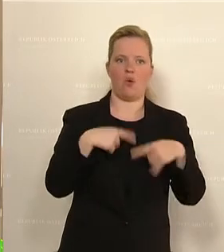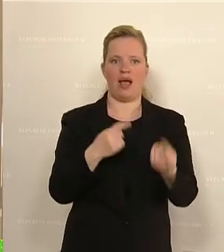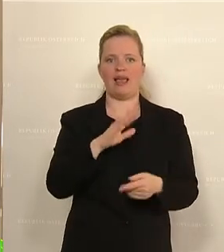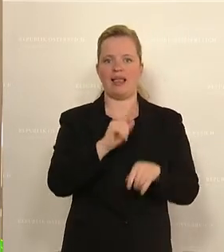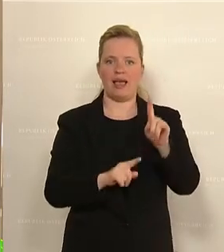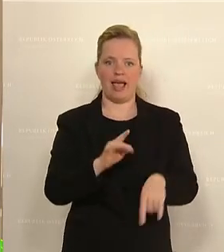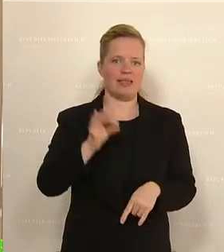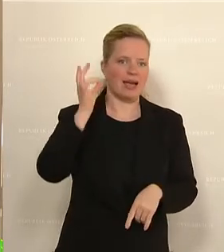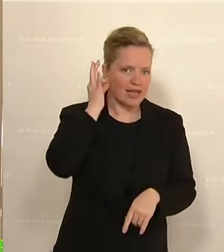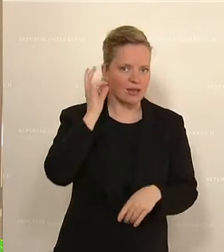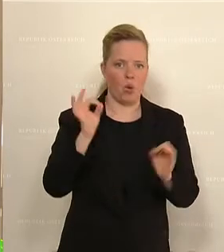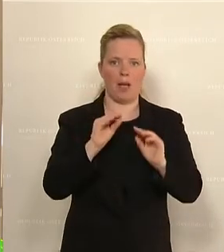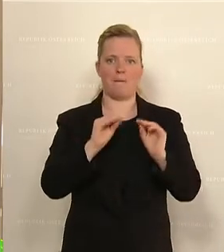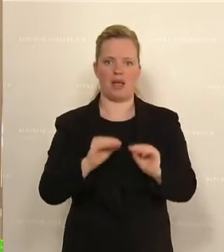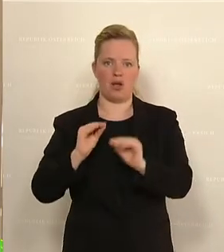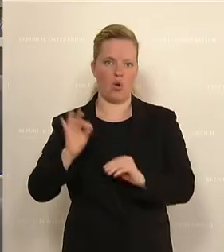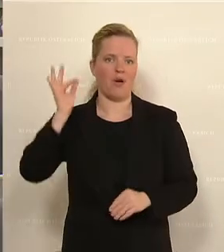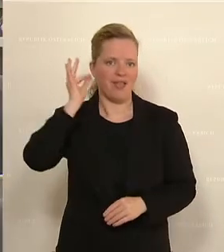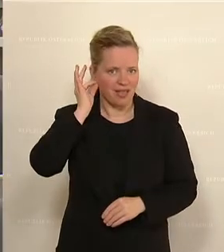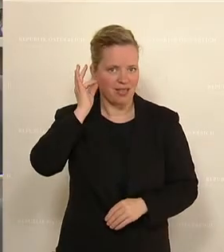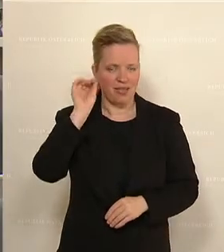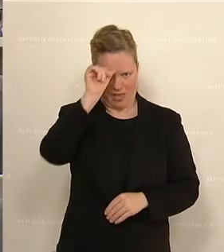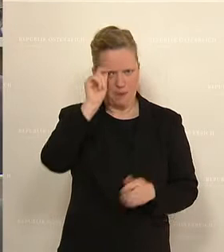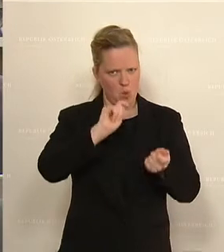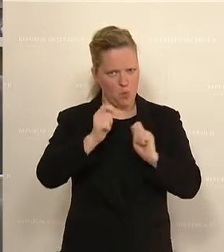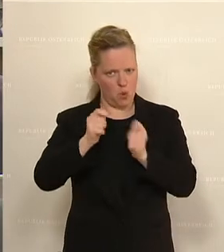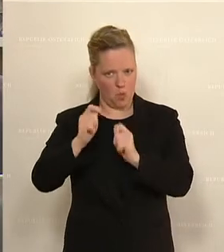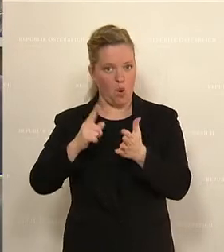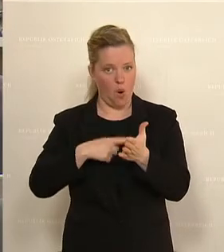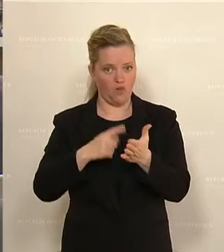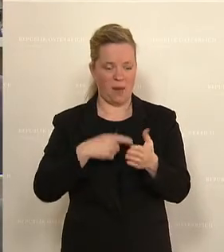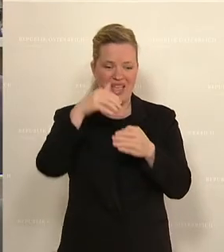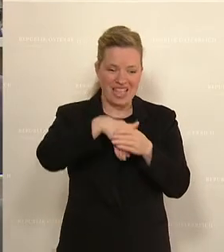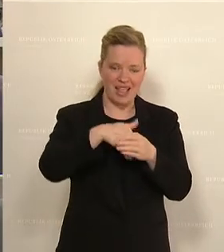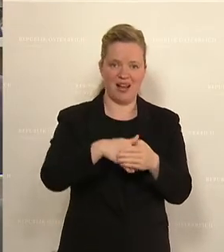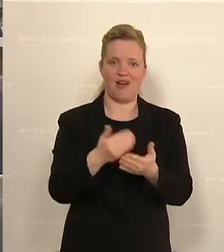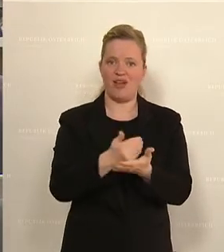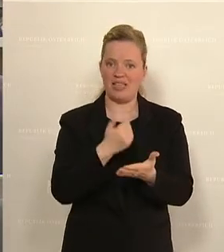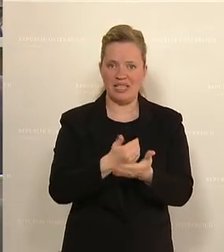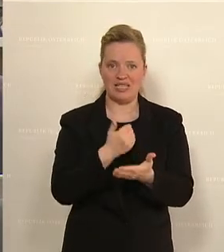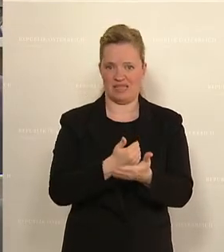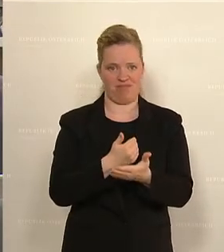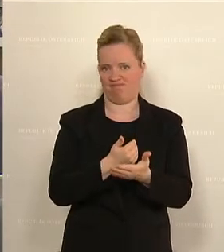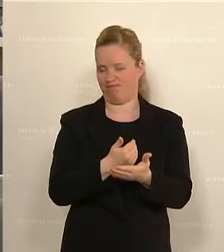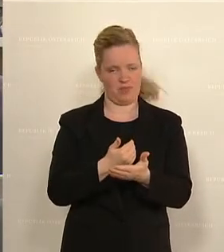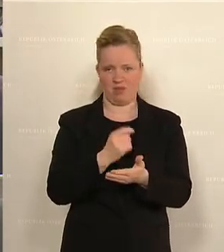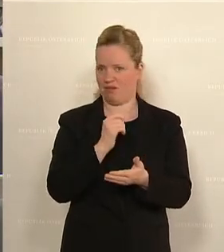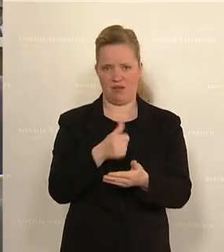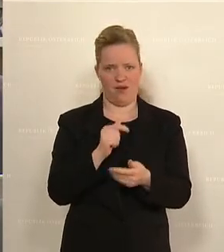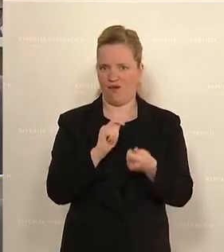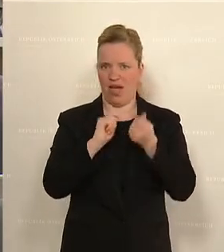im Verdienst, hat sich in all dieser Zeit nämlich für all diese Heldinnen des Alltags nichts geändert.